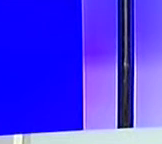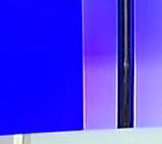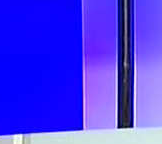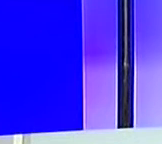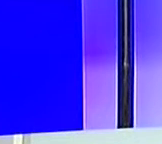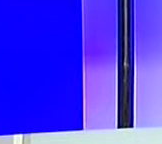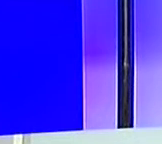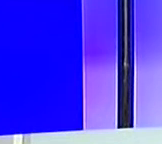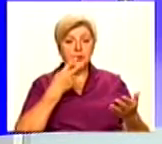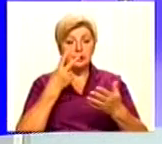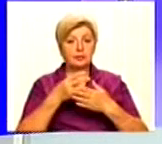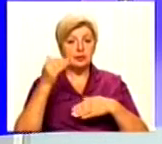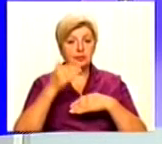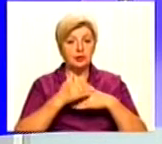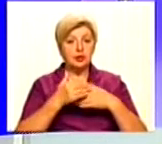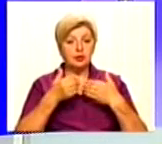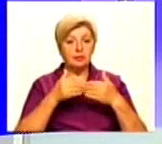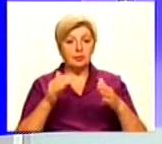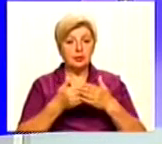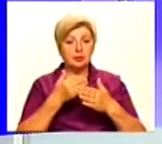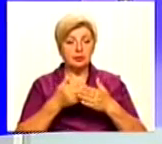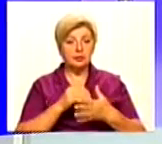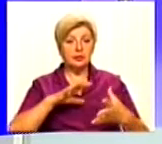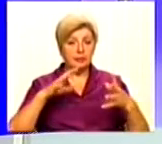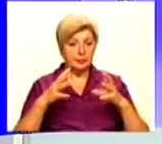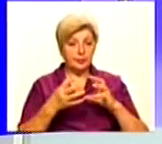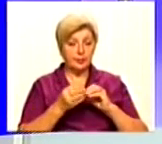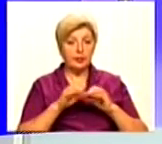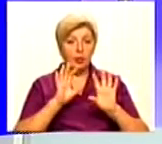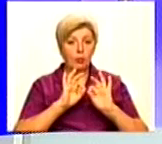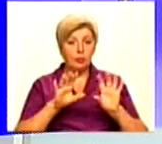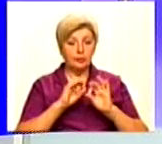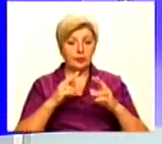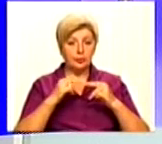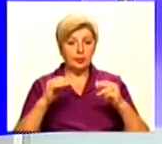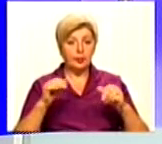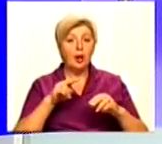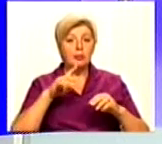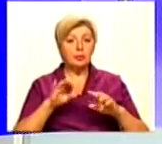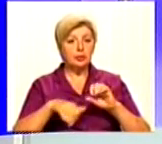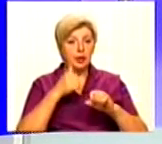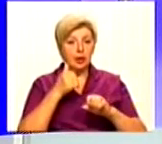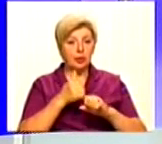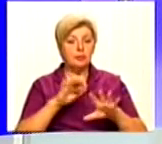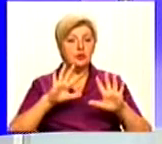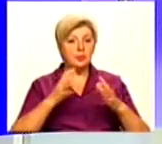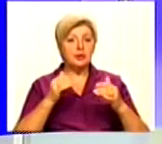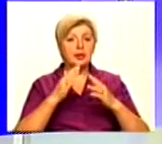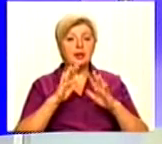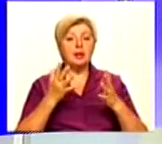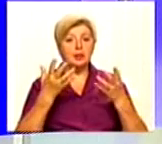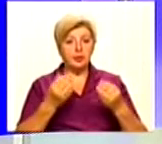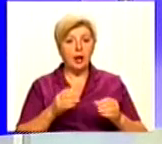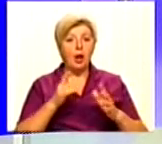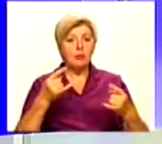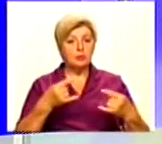Ви дивитесь вечірній випуск новин на Суспільному мовнику Дніпра. Про найголовніші події цього дня говоримо в випуску. У студії для